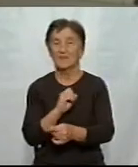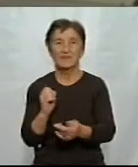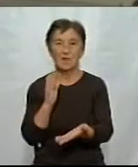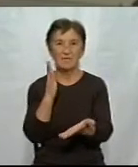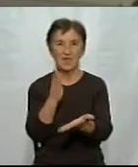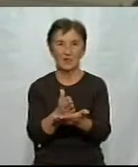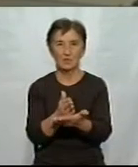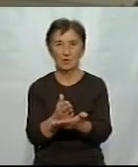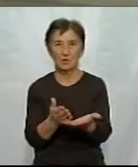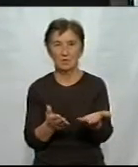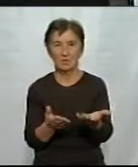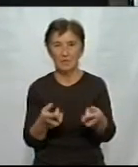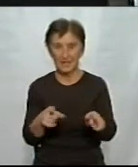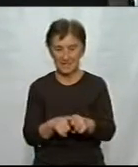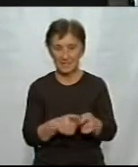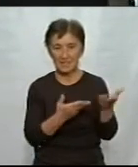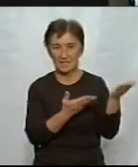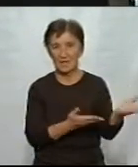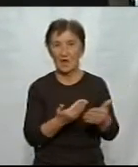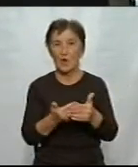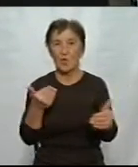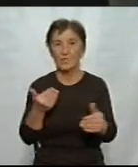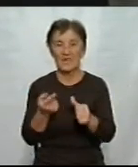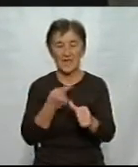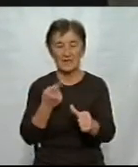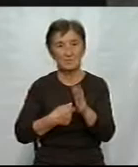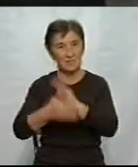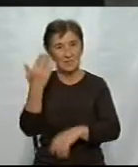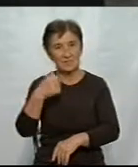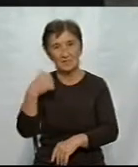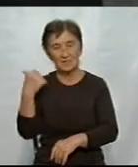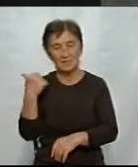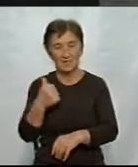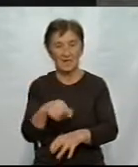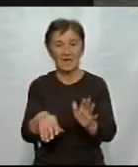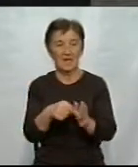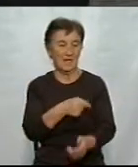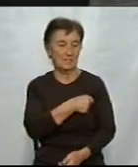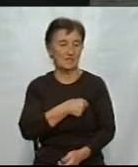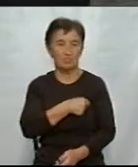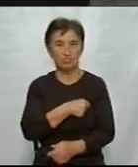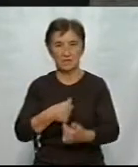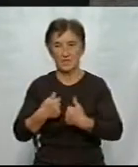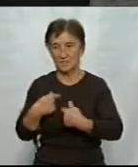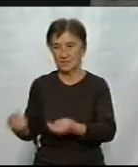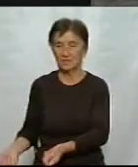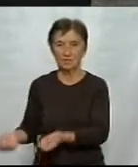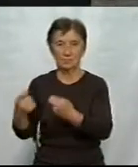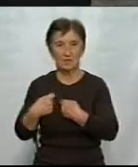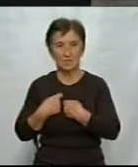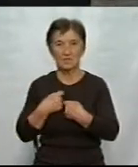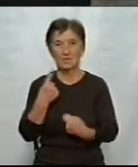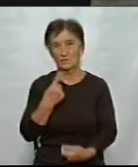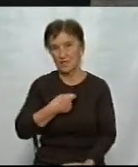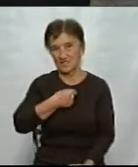виборців. Такий тонометр від імені тоді депутата-маражитарника нам передала наша читачка, літня